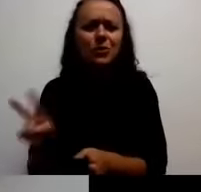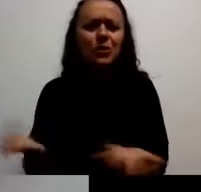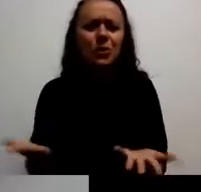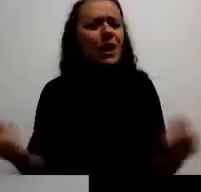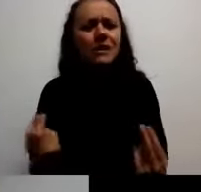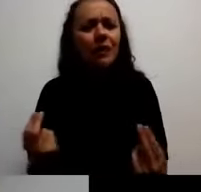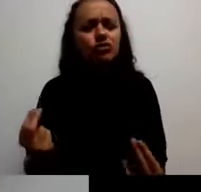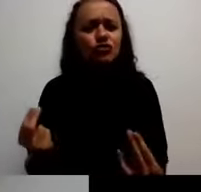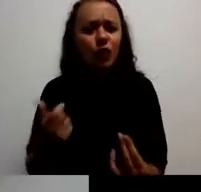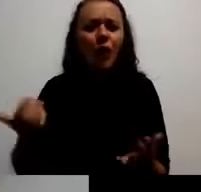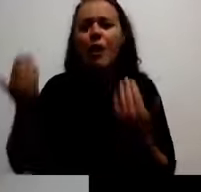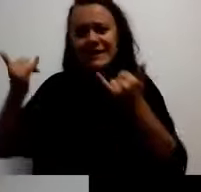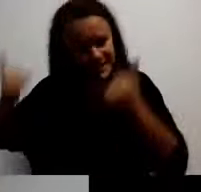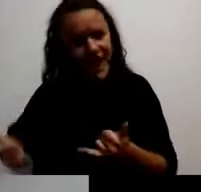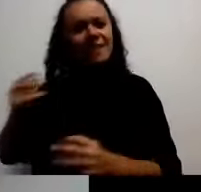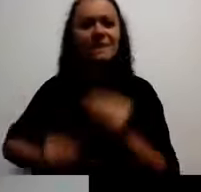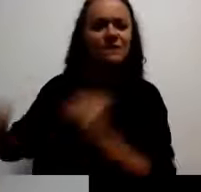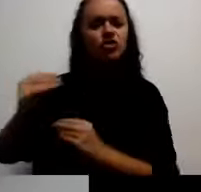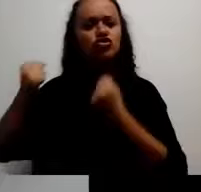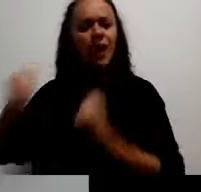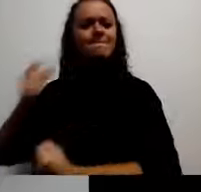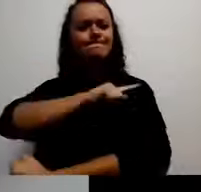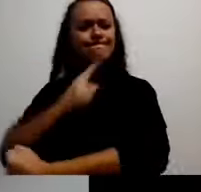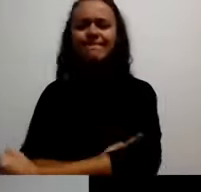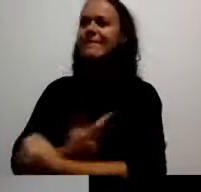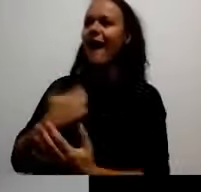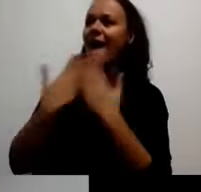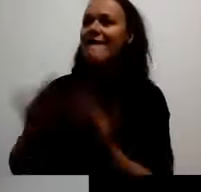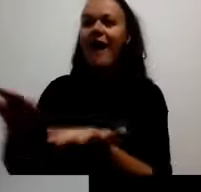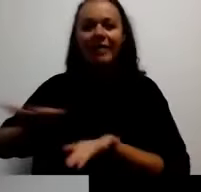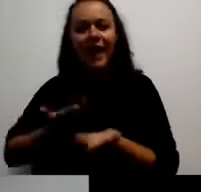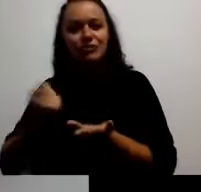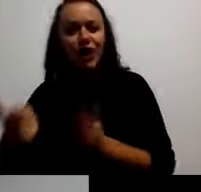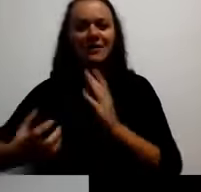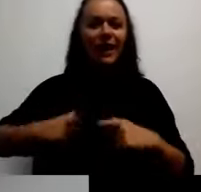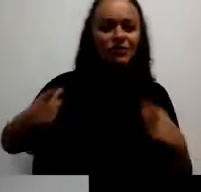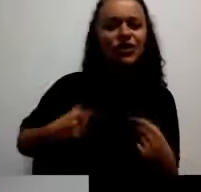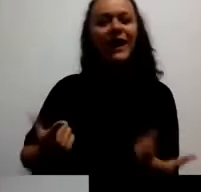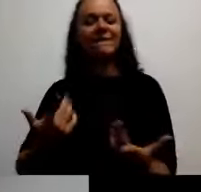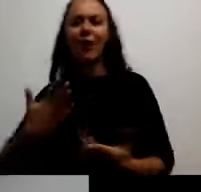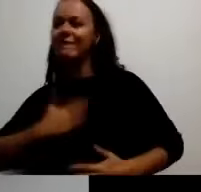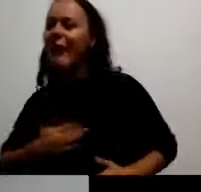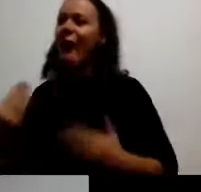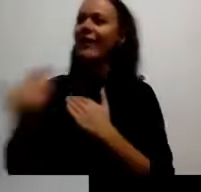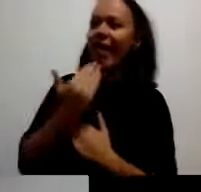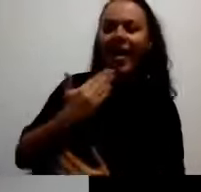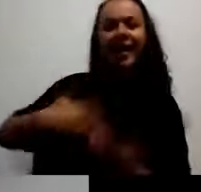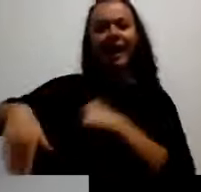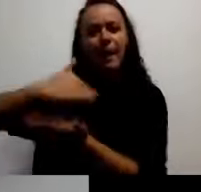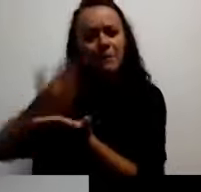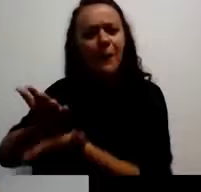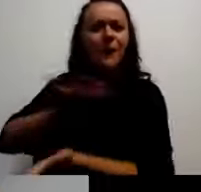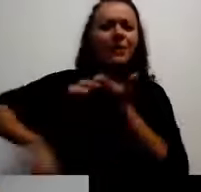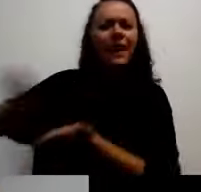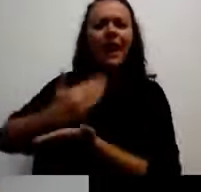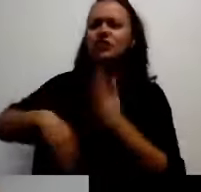Jača si, zahvalnija za novu šansu da živiš, voliš, smeješ se, deliš, inspirišeš. I tada ne želiš